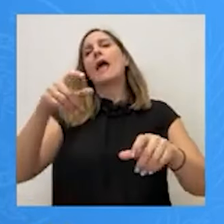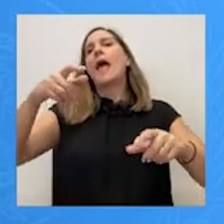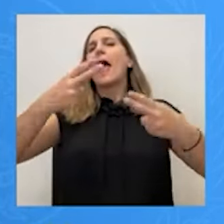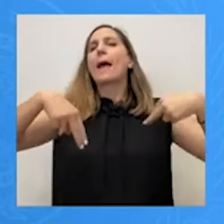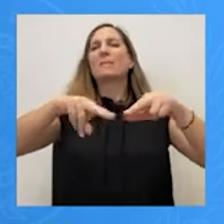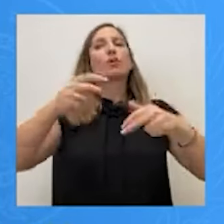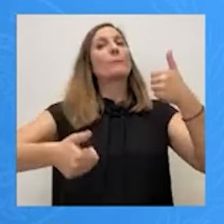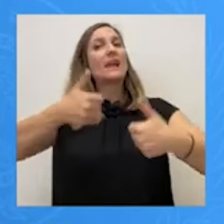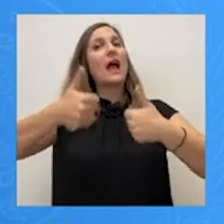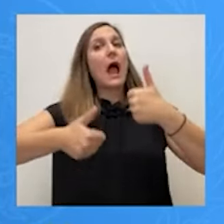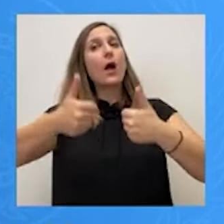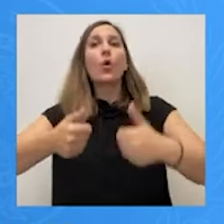πρακτικά ο Δήμος για να ελοποιηθούν αυτά.